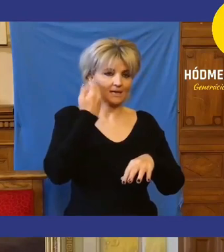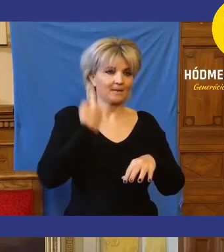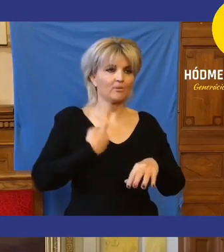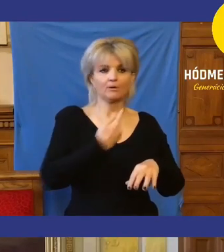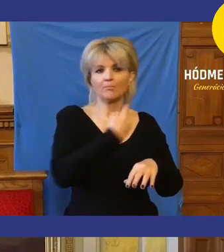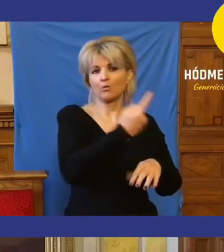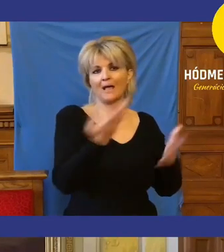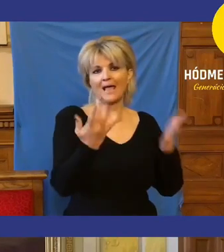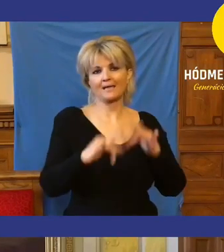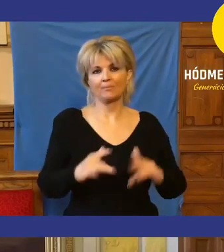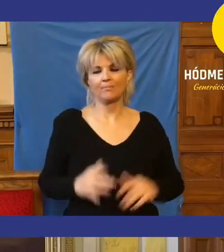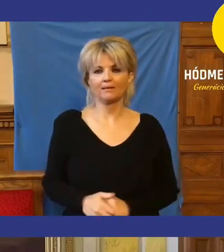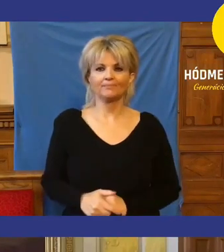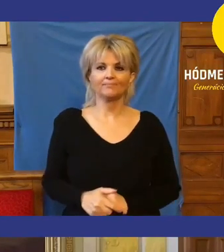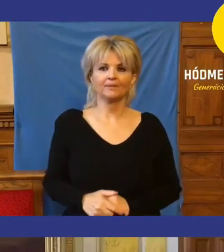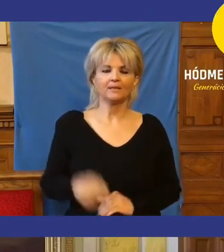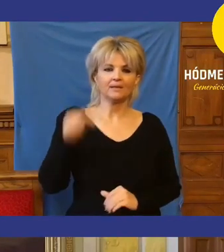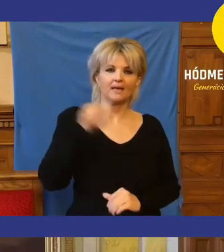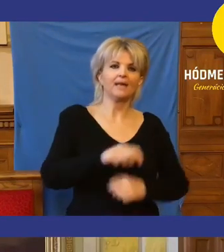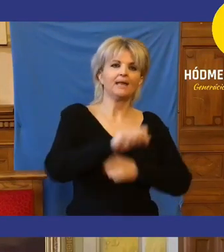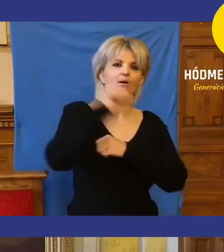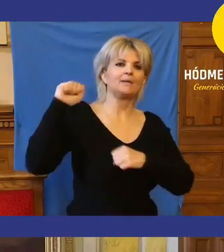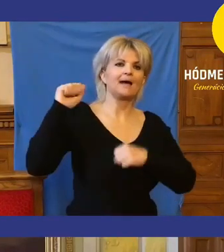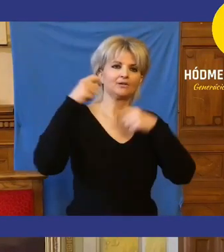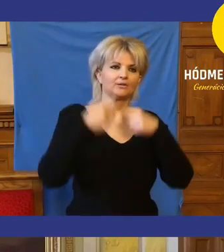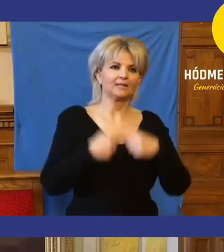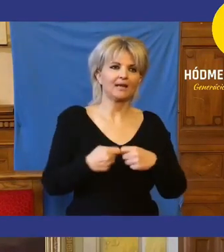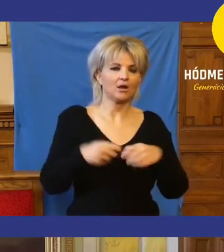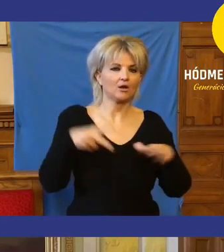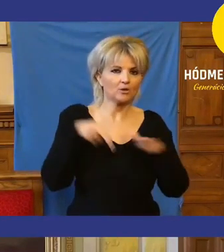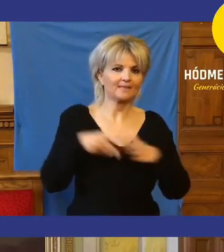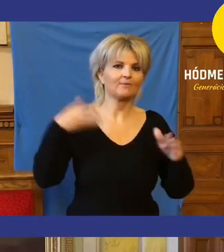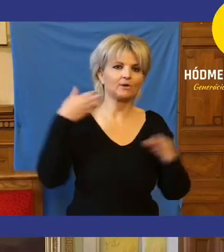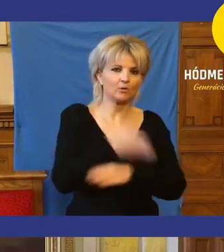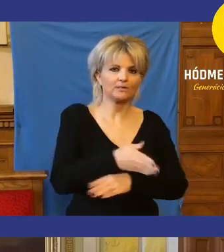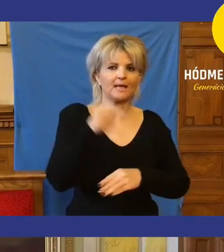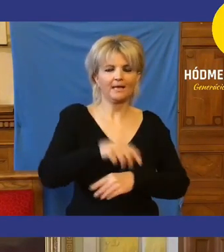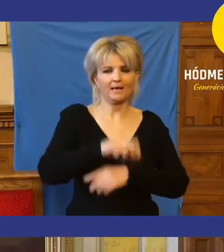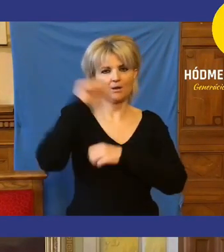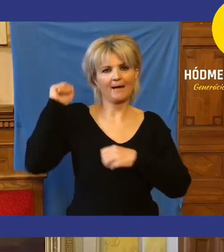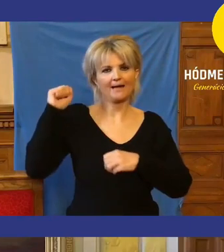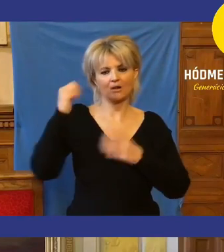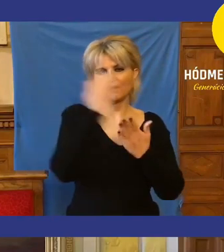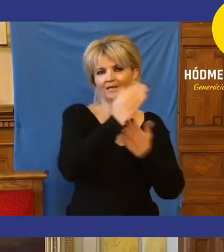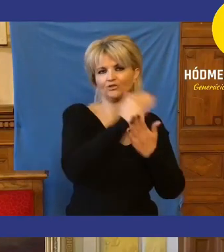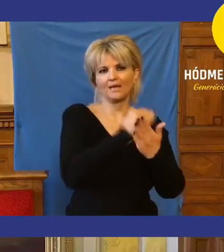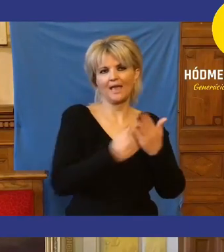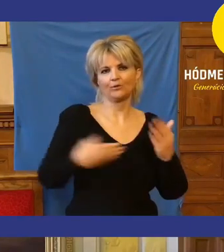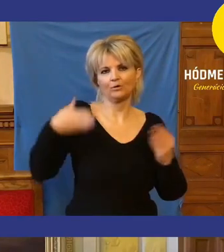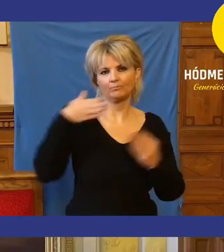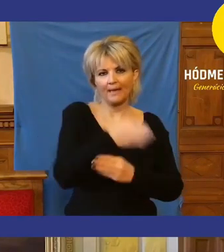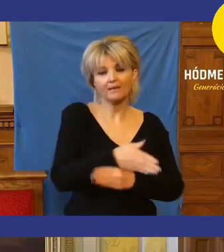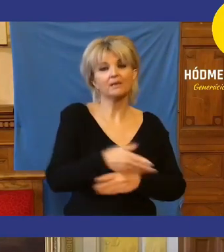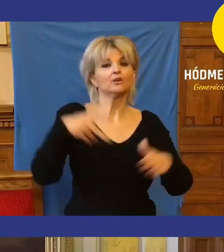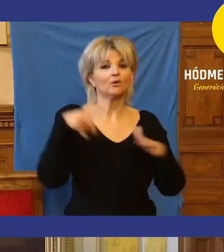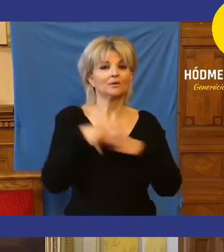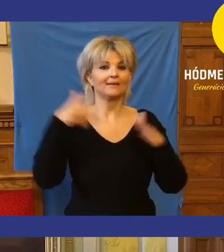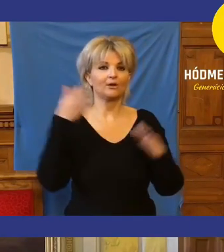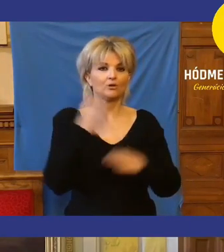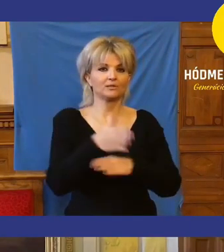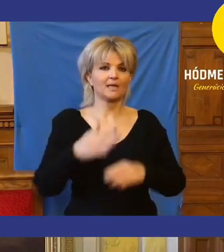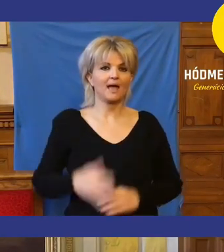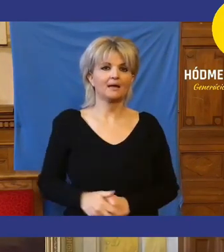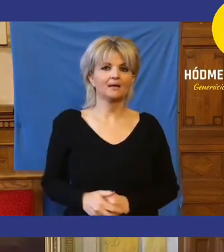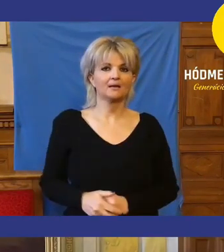helyébe. Ennek a pártnak a tagja, igenis köze van hozzá. Ennek a pártjának a listáján jutott be ide, igenis köze van hozzá.